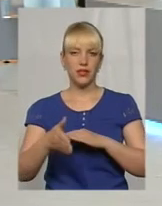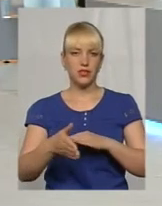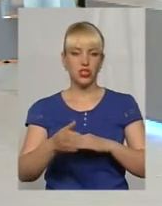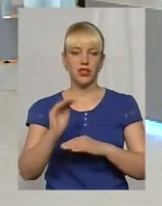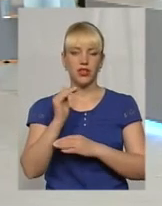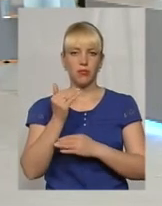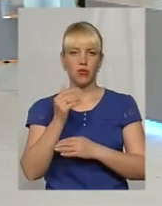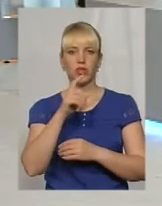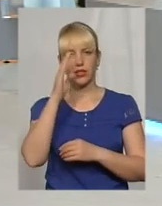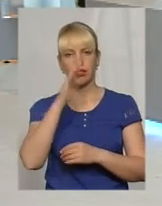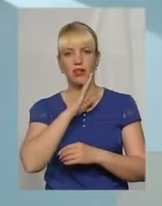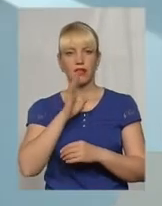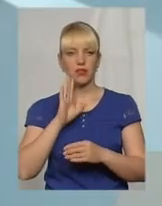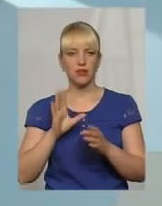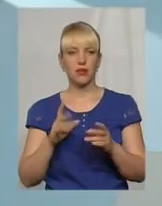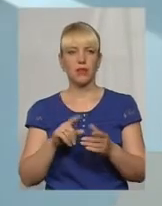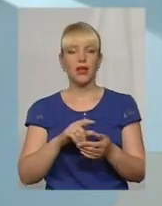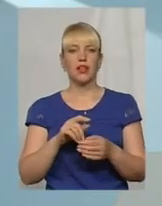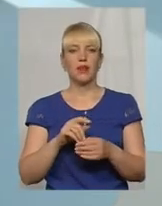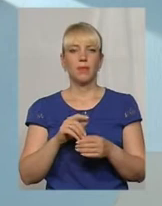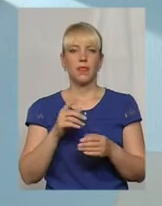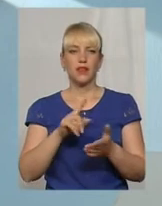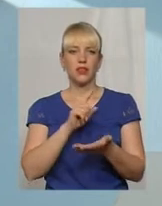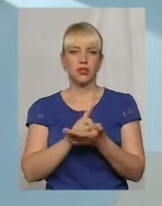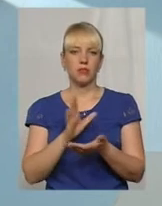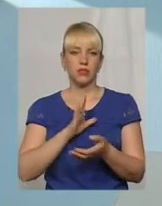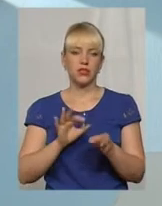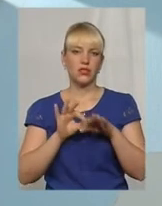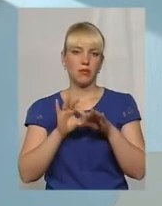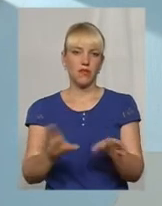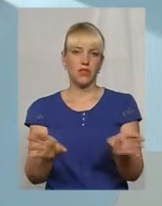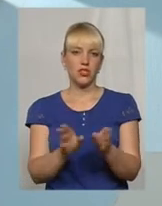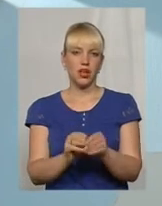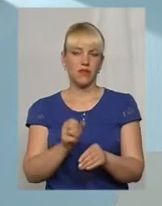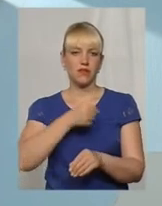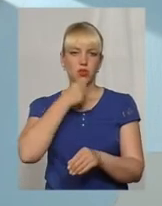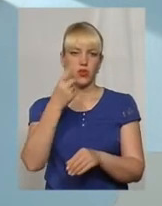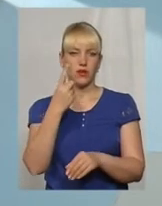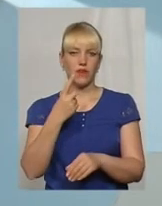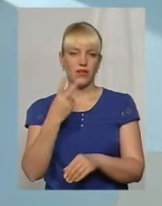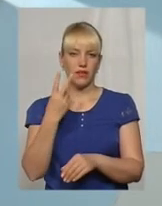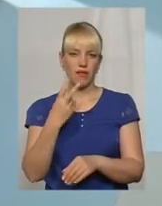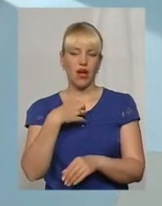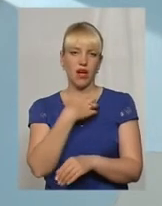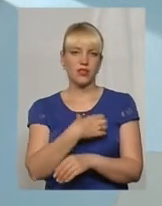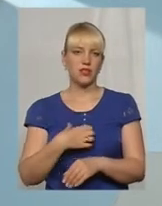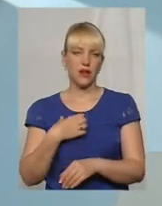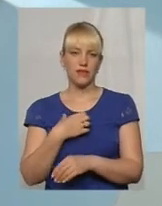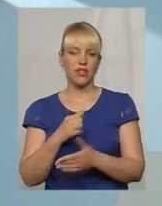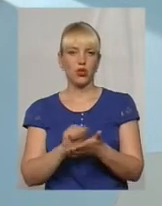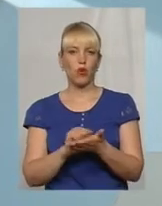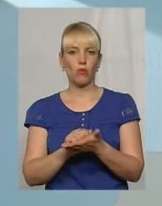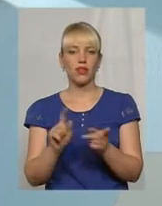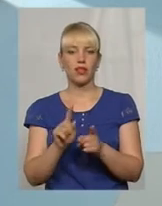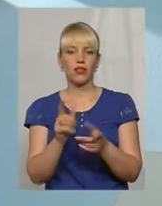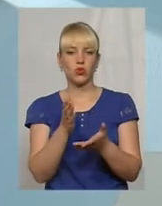не зовнішнішній, дозволі обязательно його сопровождати взрослий. Два основних документа,